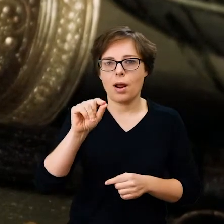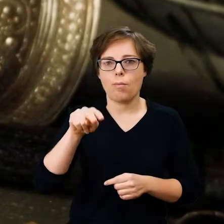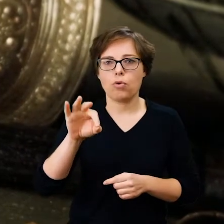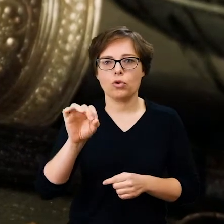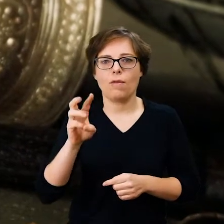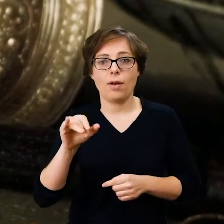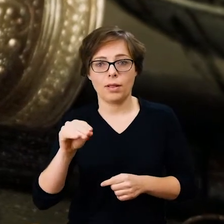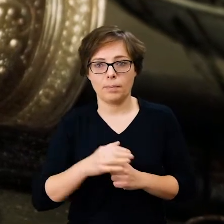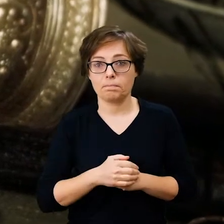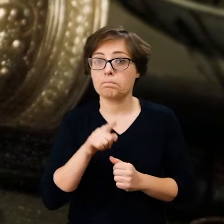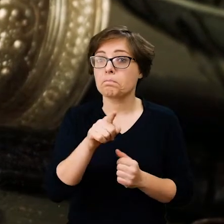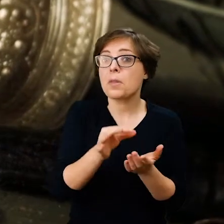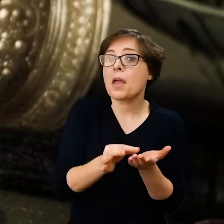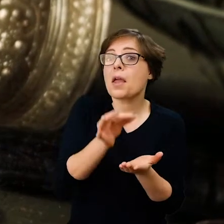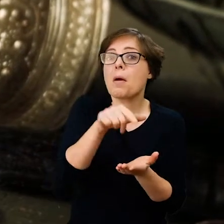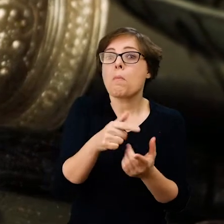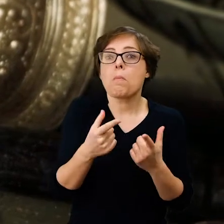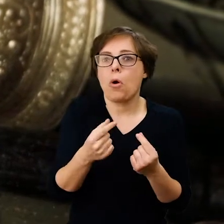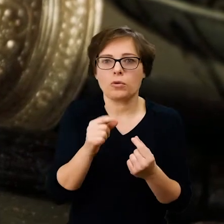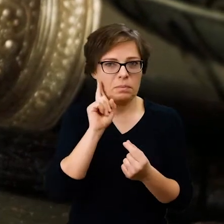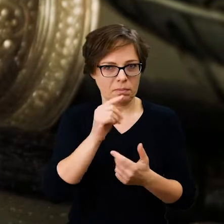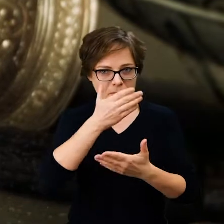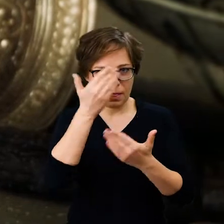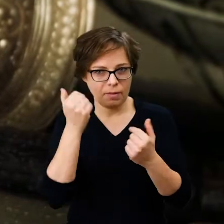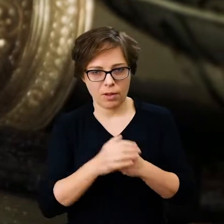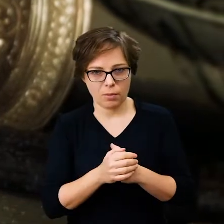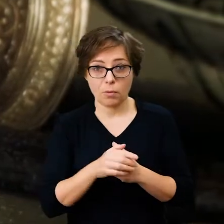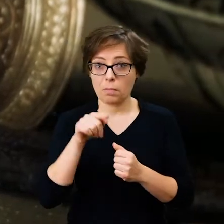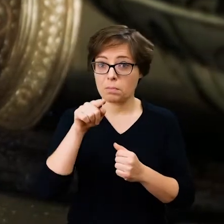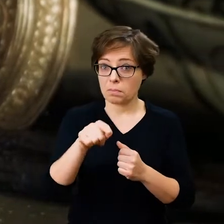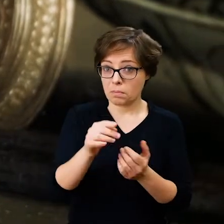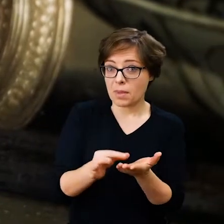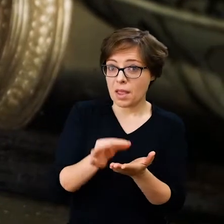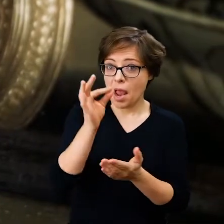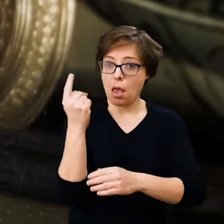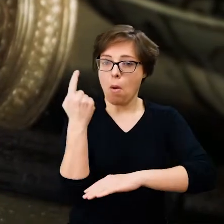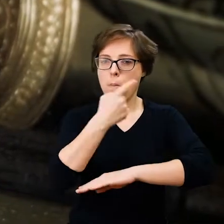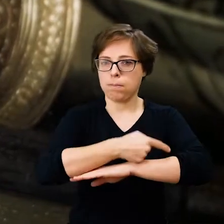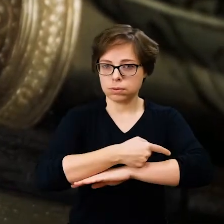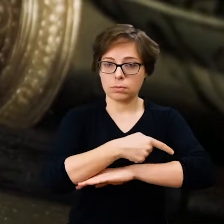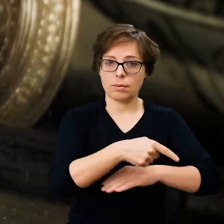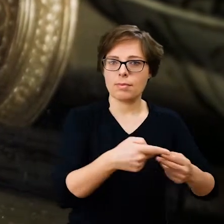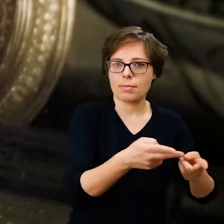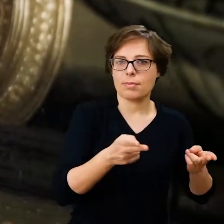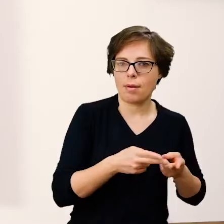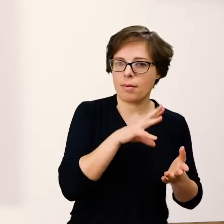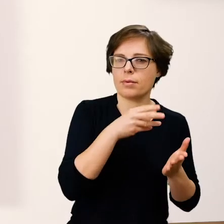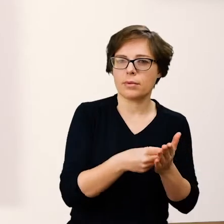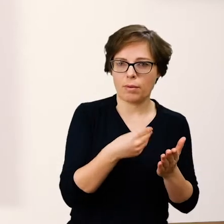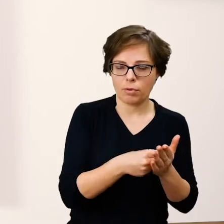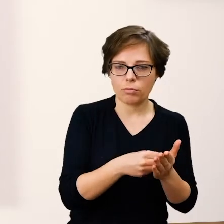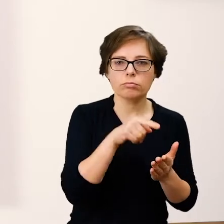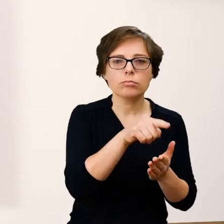zasadzie nie wiadomo do czego był użyty. I leży on oparty o srebrny talerz, na którym ułożono